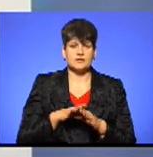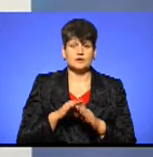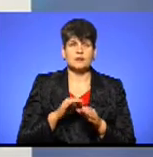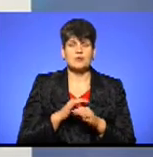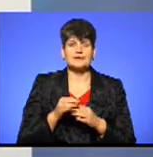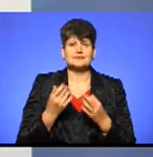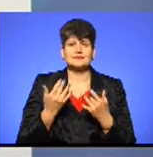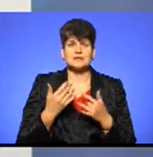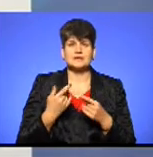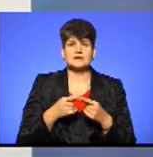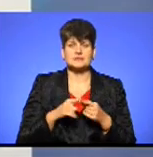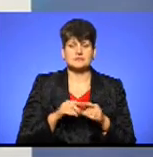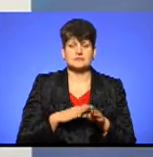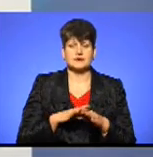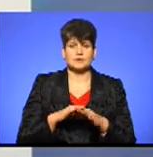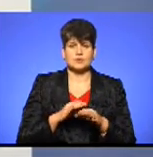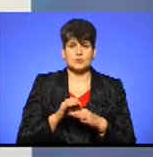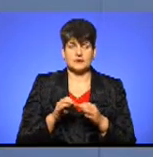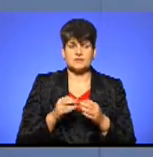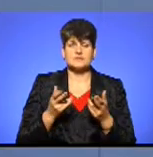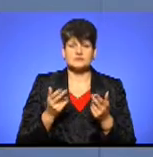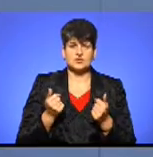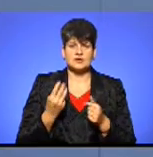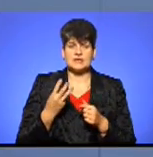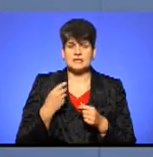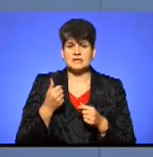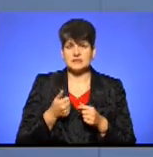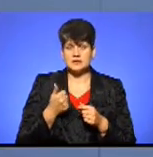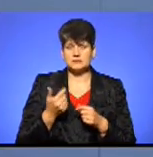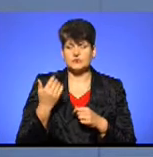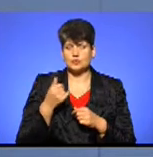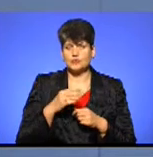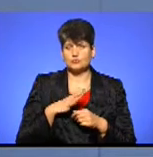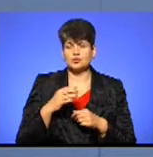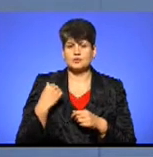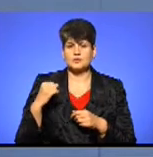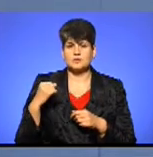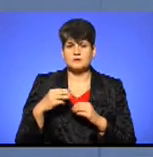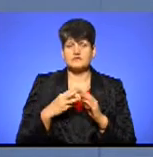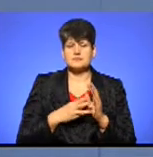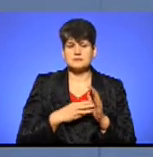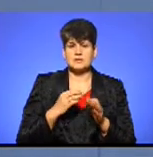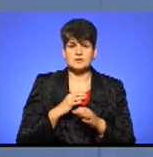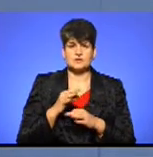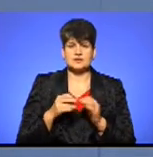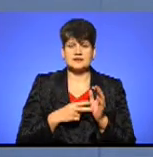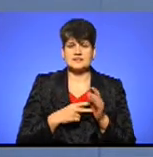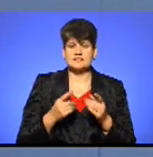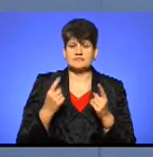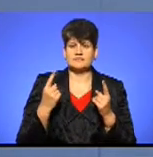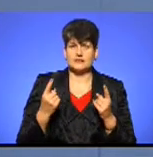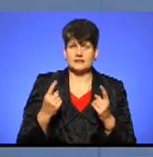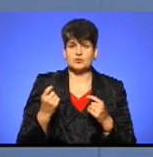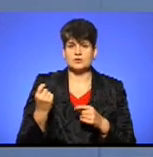Скільки цих реалізованих проєктів? Звичайно, третій рік. Минулого року було переможців загалом 18 проєктів, 7 великих і 11